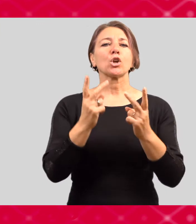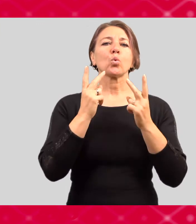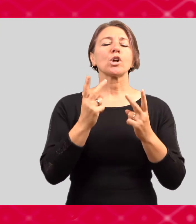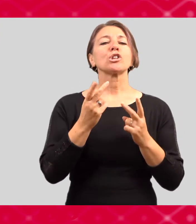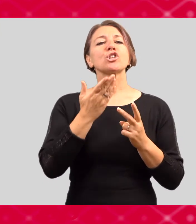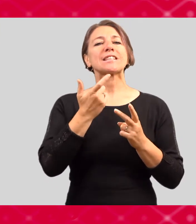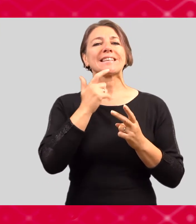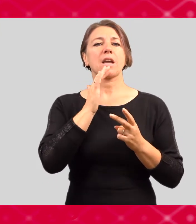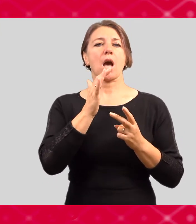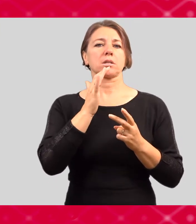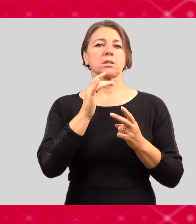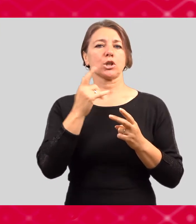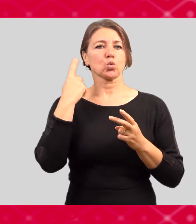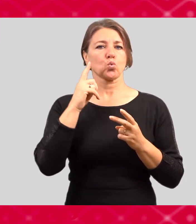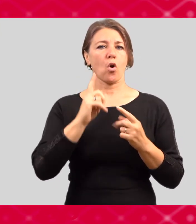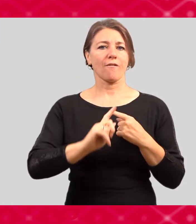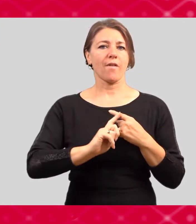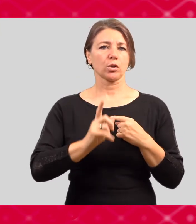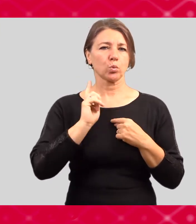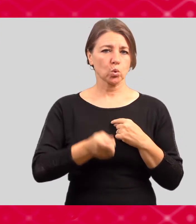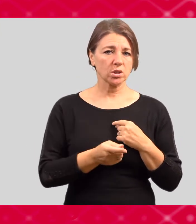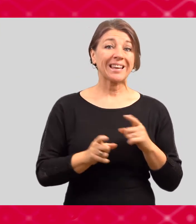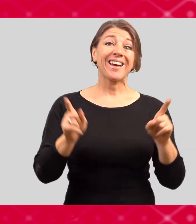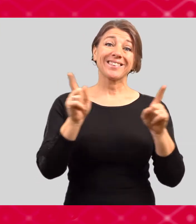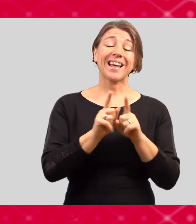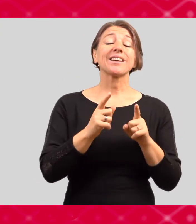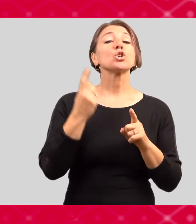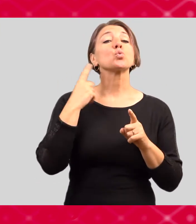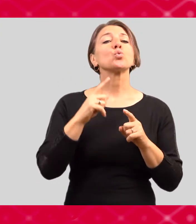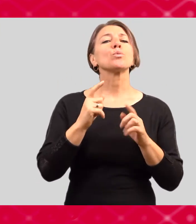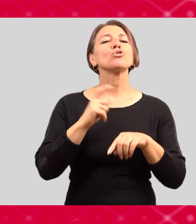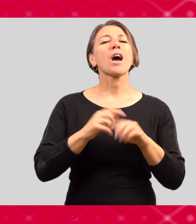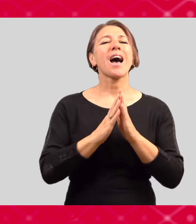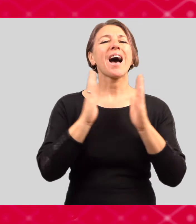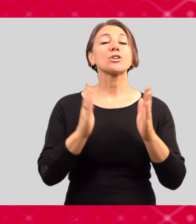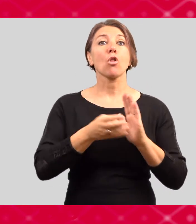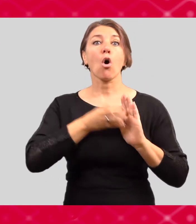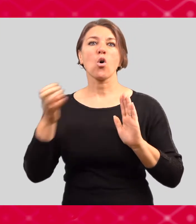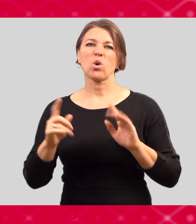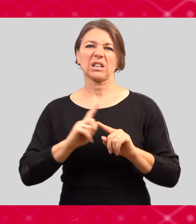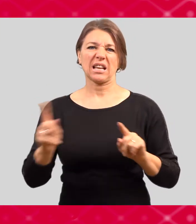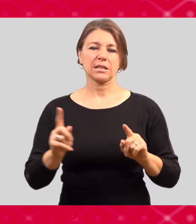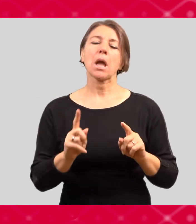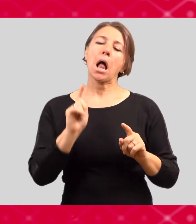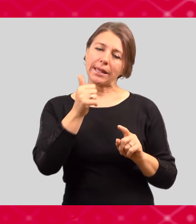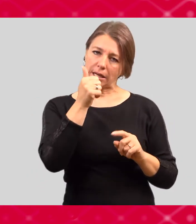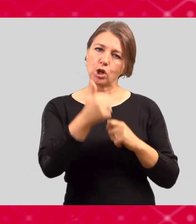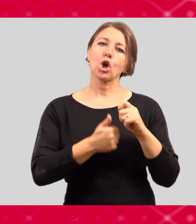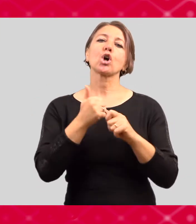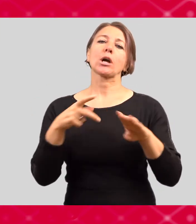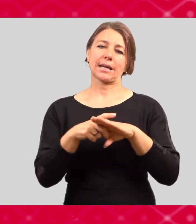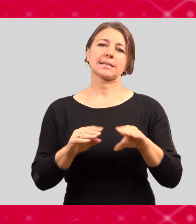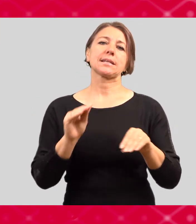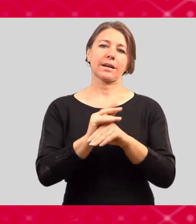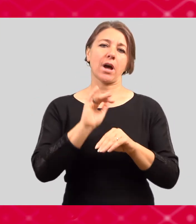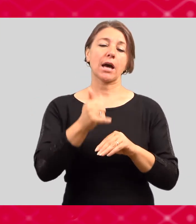studovat v českém jazyce a opět byste neměli překročit standardní dobu studia a tentokrát tam je navíc ten